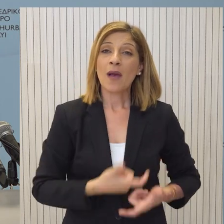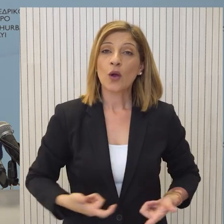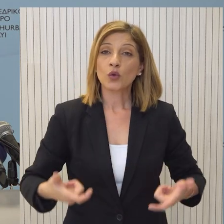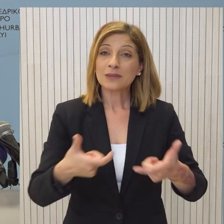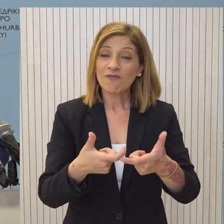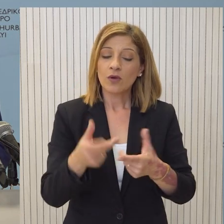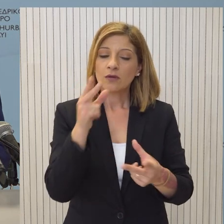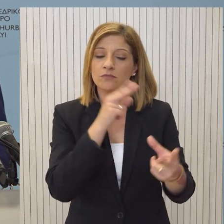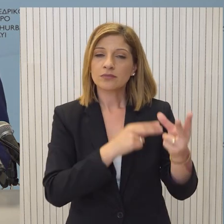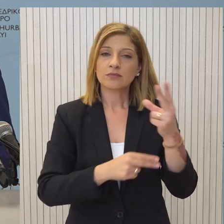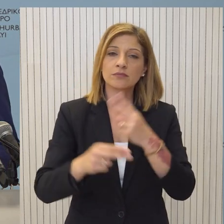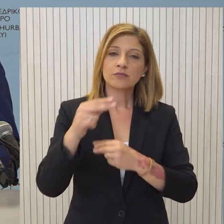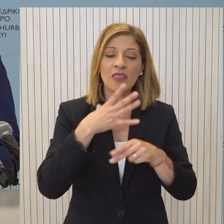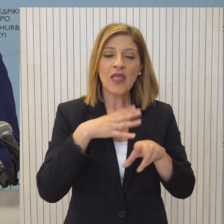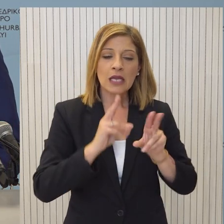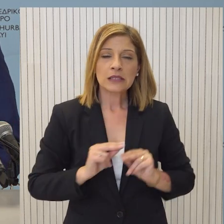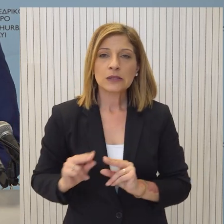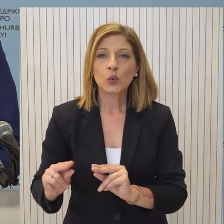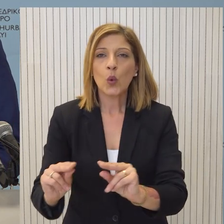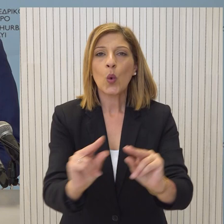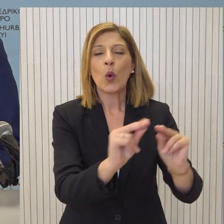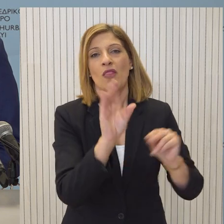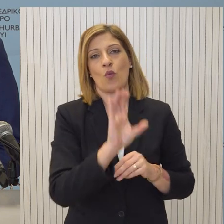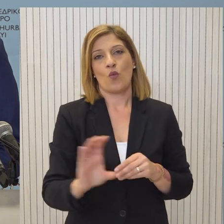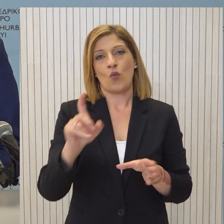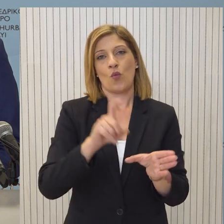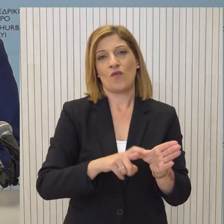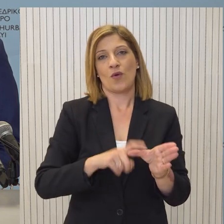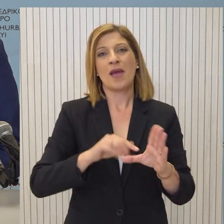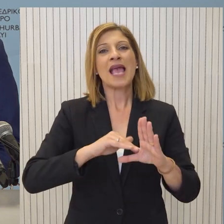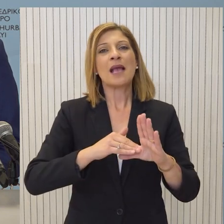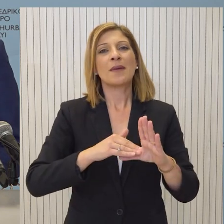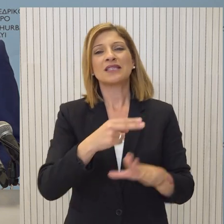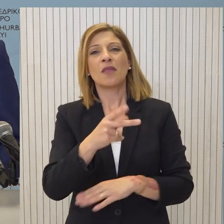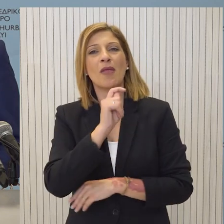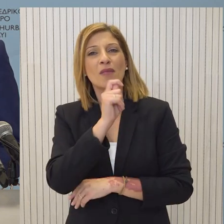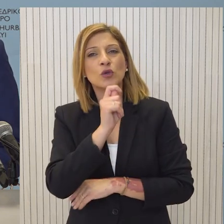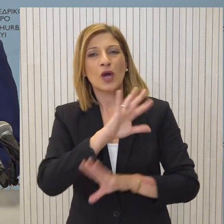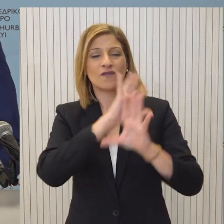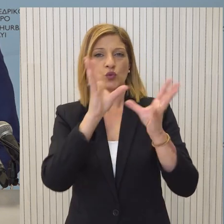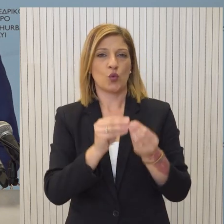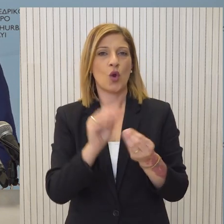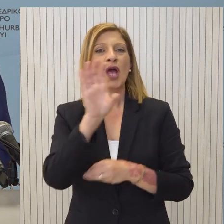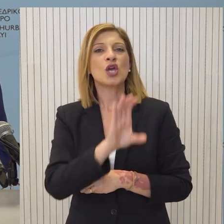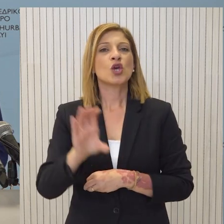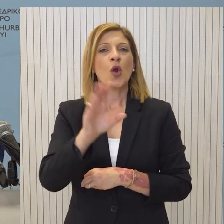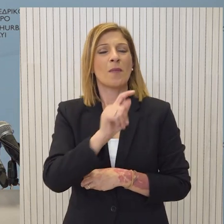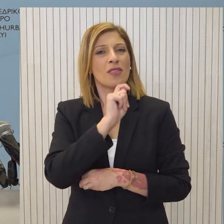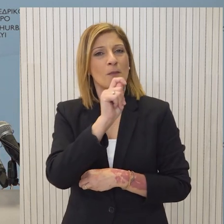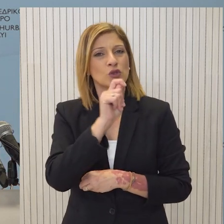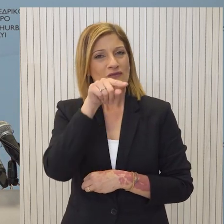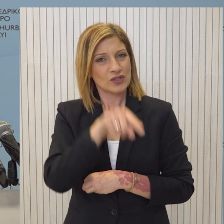συζητούν τη διαμόρφωση ενός κοινού πλαισίου για τις υπηρεσίες των μέσων ενημέρωσης, το European Media Freedom Act.